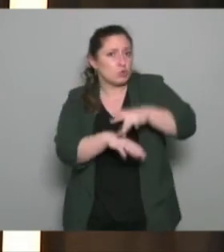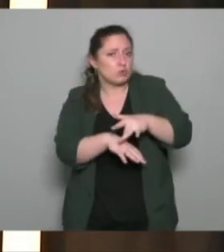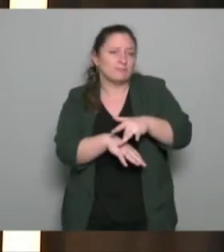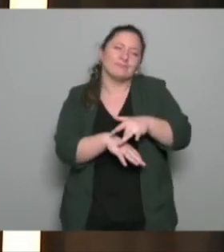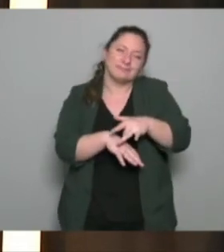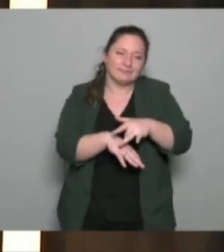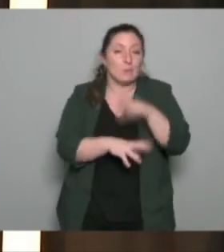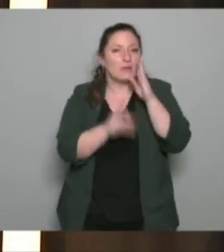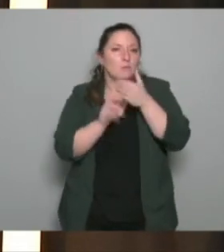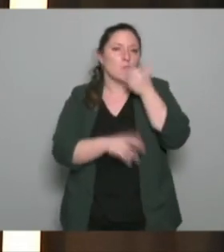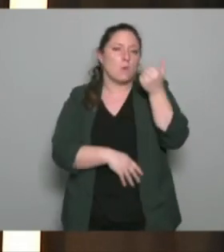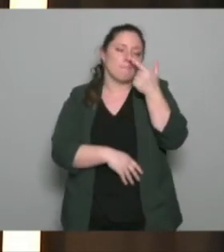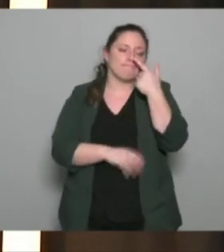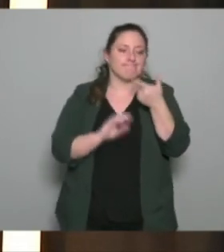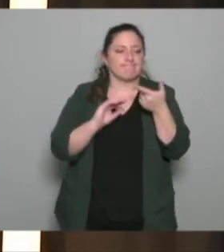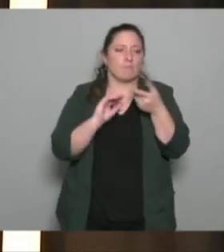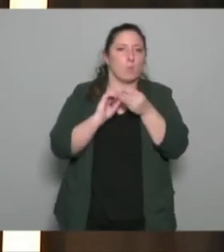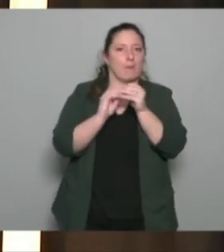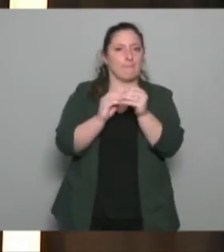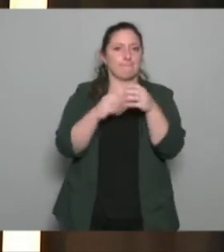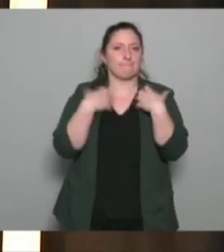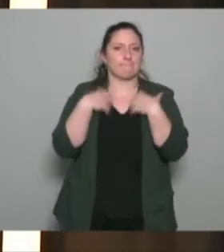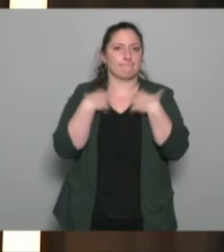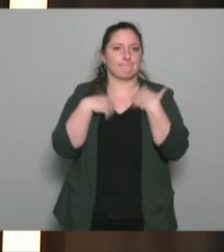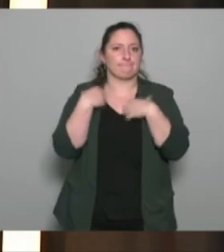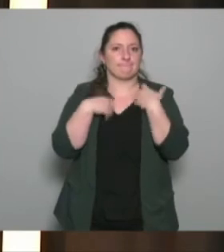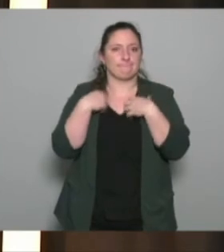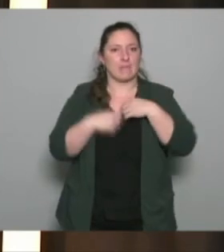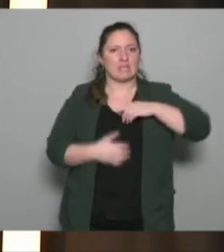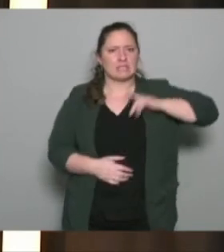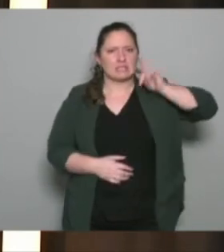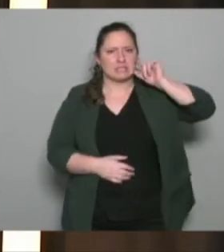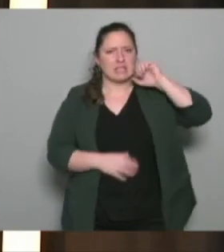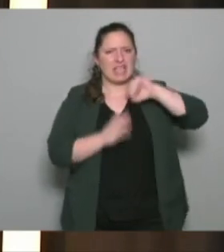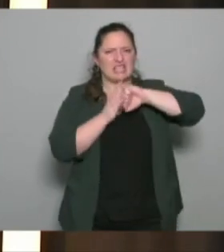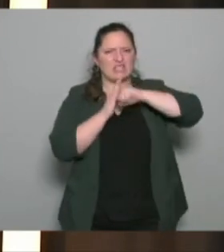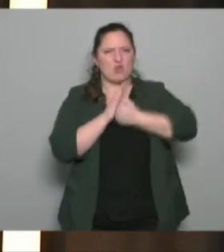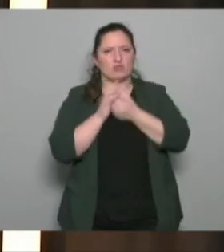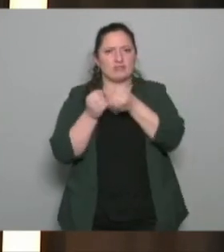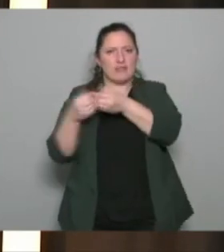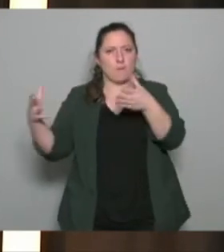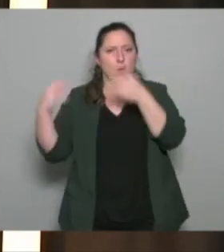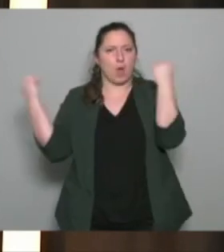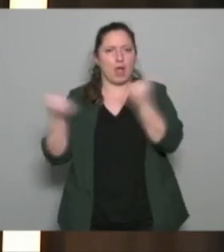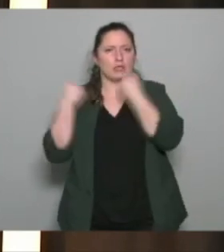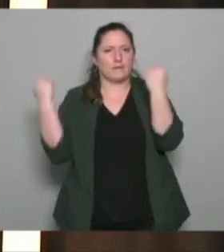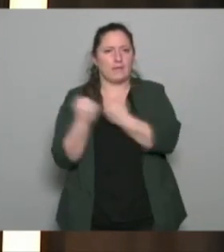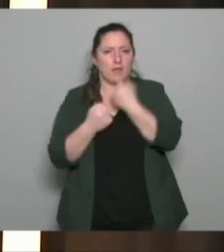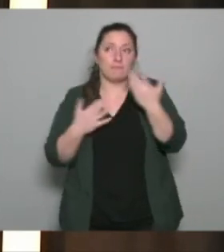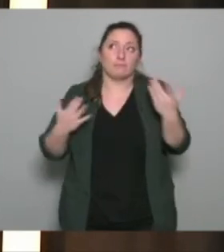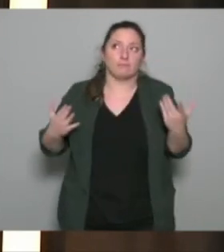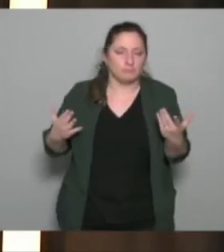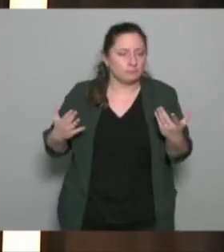dire régler ce dilemme entre exigence de développement de l'activité sur des impératifs forts